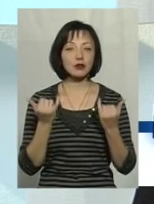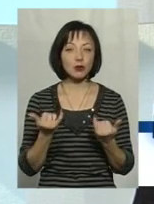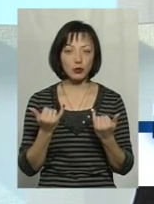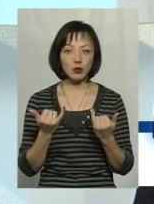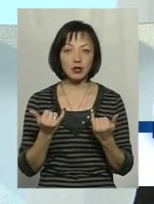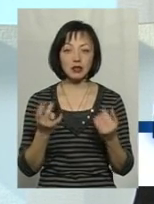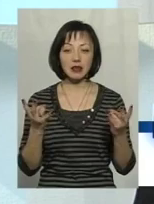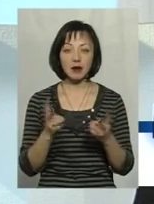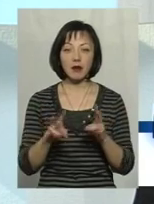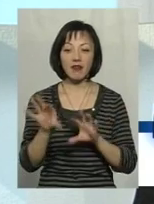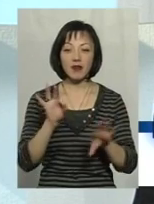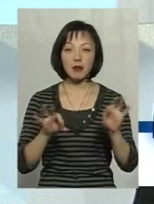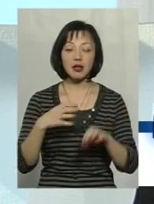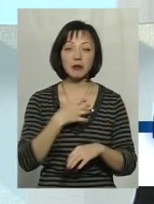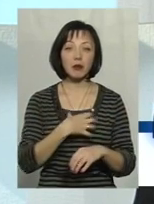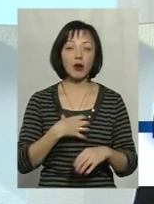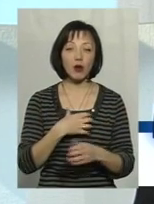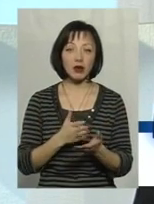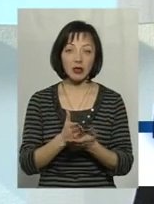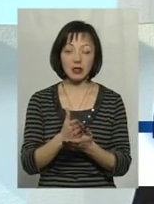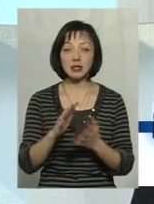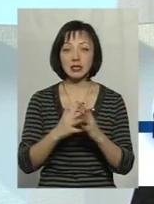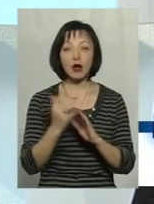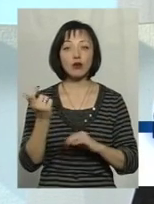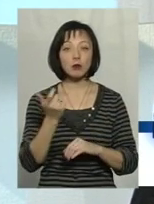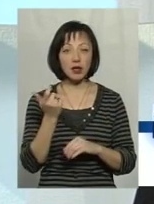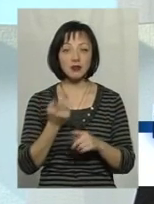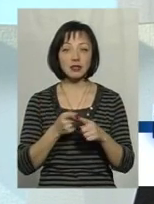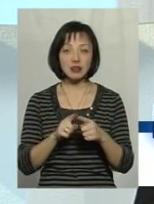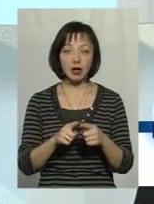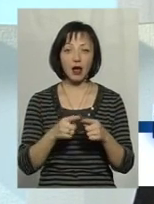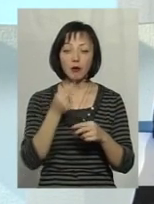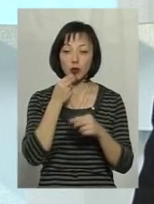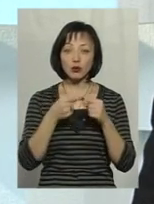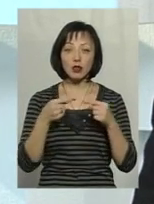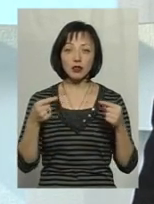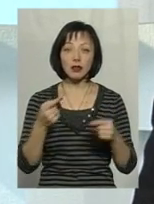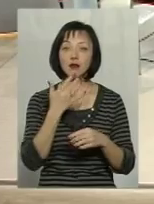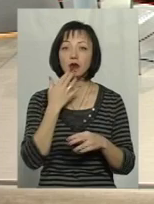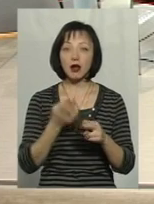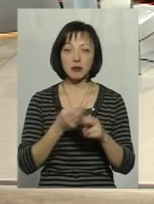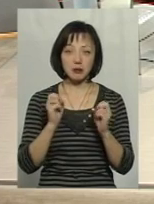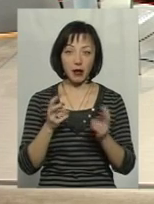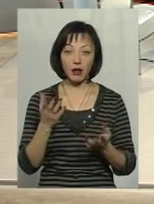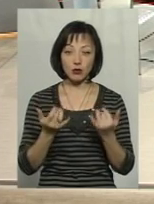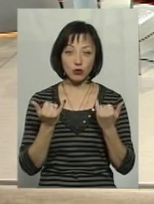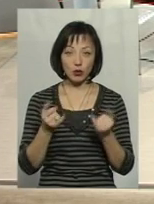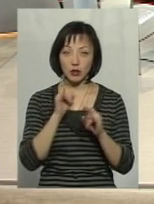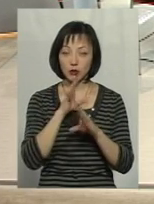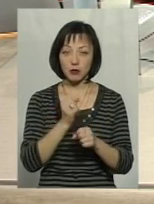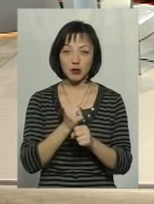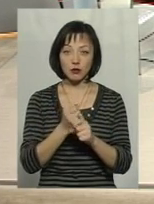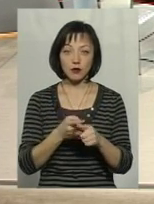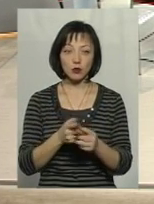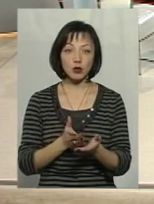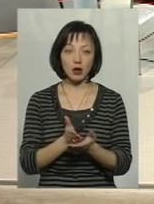треба вибрати пріоритет, адже сільське господарство – це продукція харчування, це національна безпека. І якщо ми сьогодні не будемо працювати в